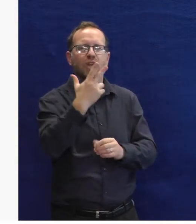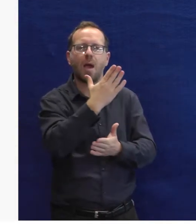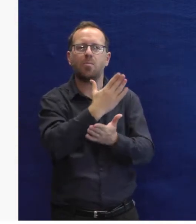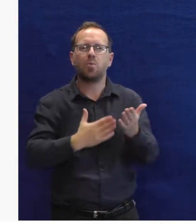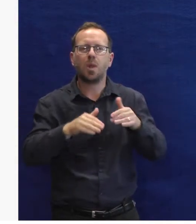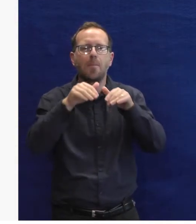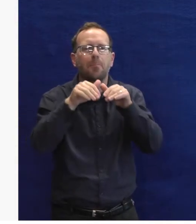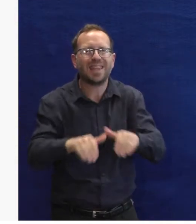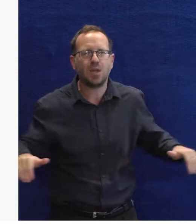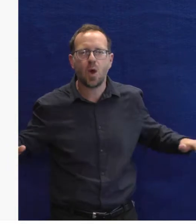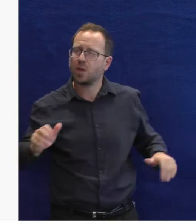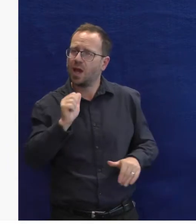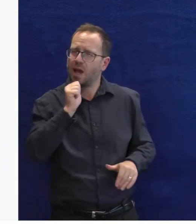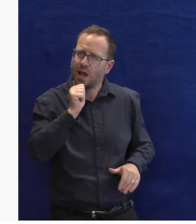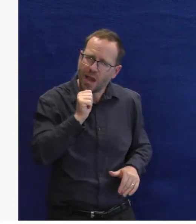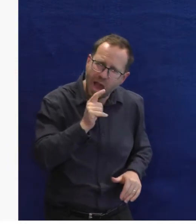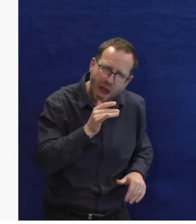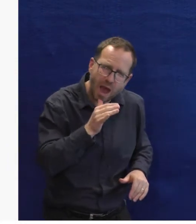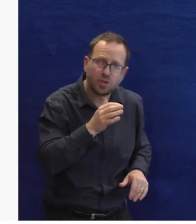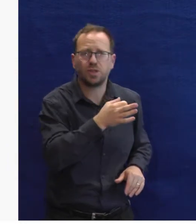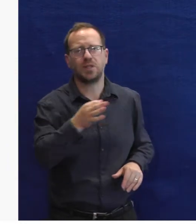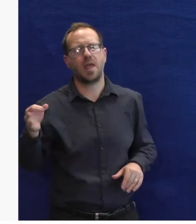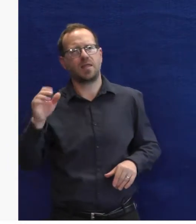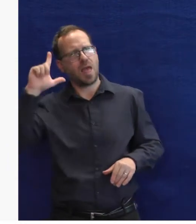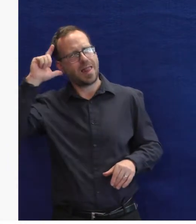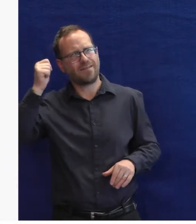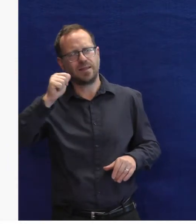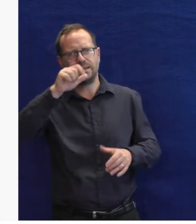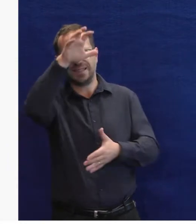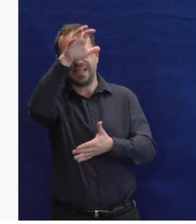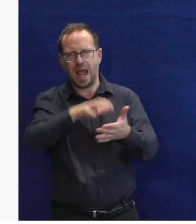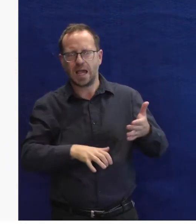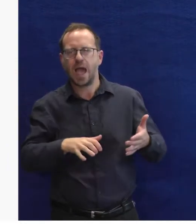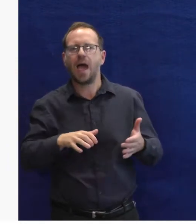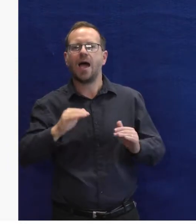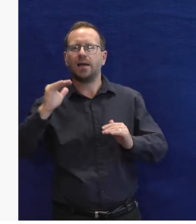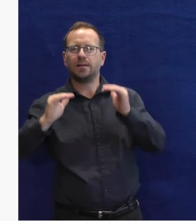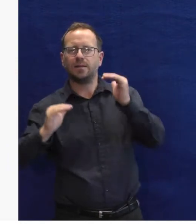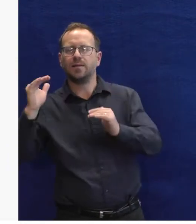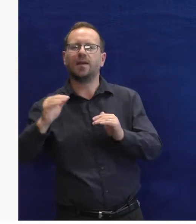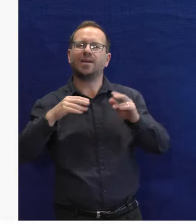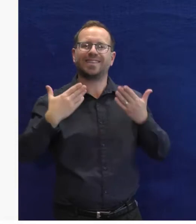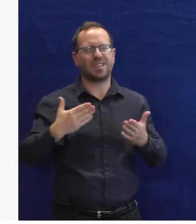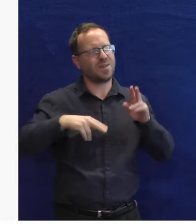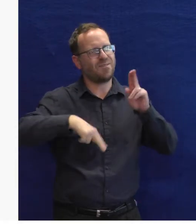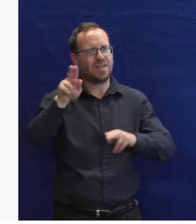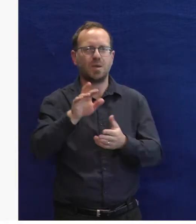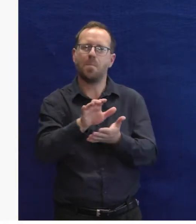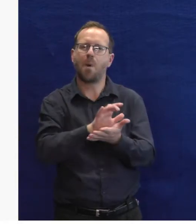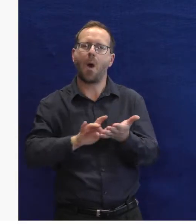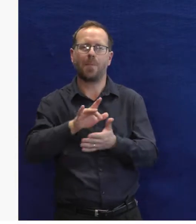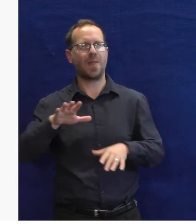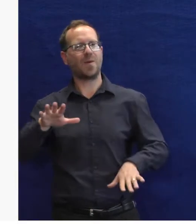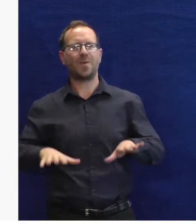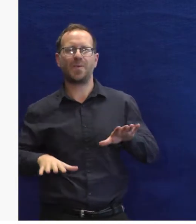tu stránku navštivují. Takže denně máme 3,5 milionu reálních uživatelů na hlavní stránce. Mění se ten poměr, to